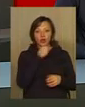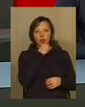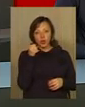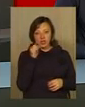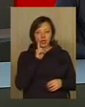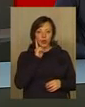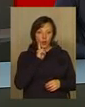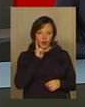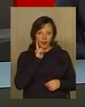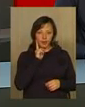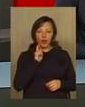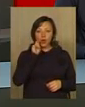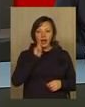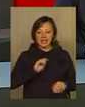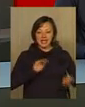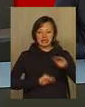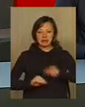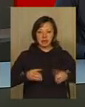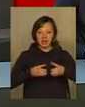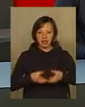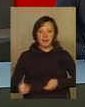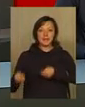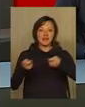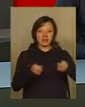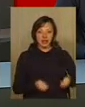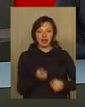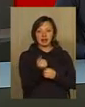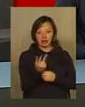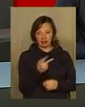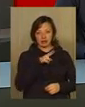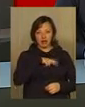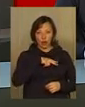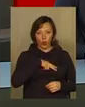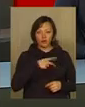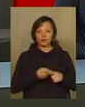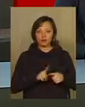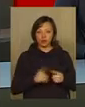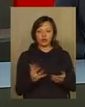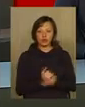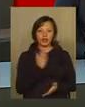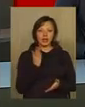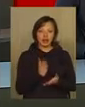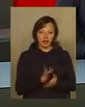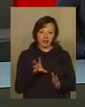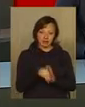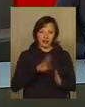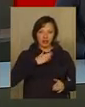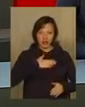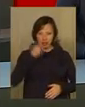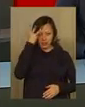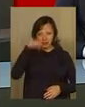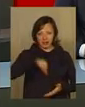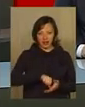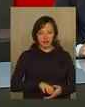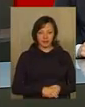дорослі та юніори. Українська збірна привезла з теплих країв 13 нагород. У цьому здобутку є і лепта наших земляків.